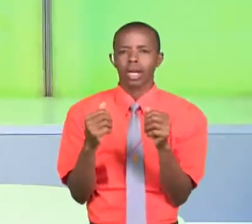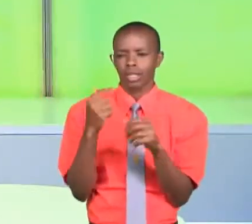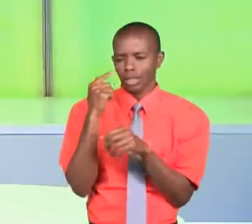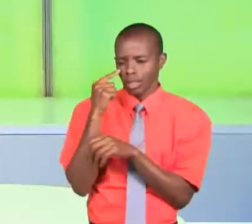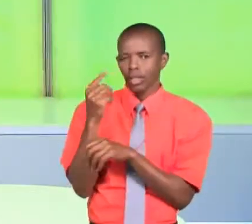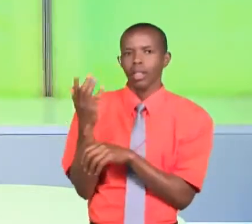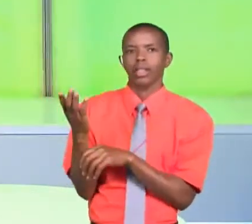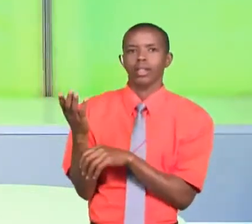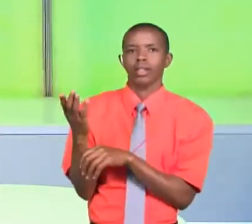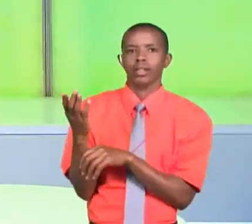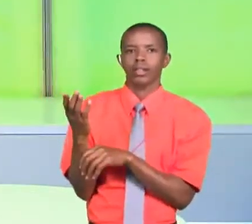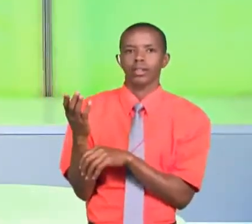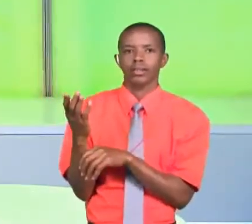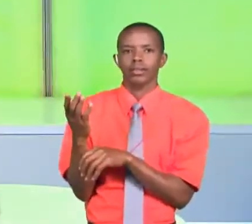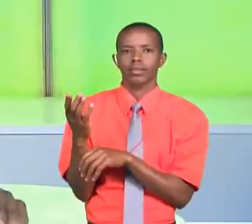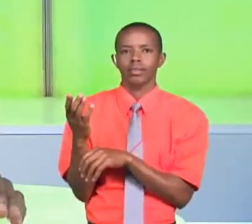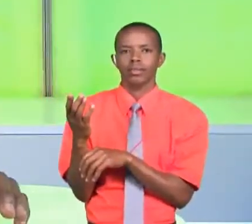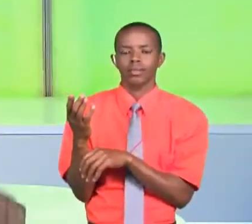Muzika